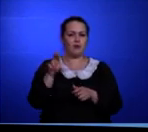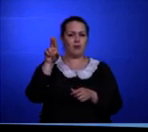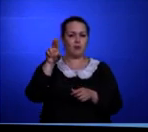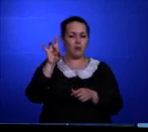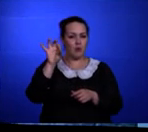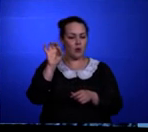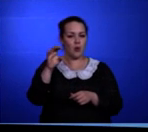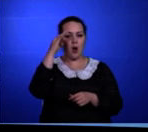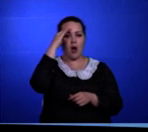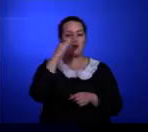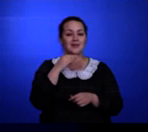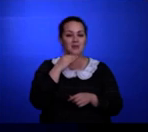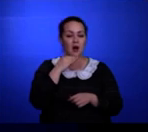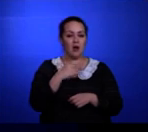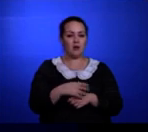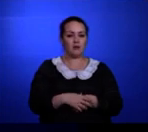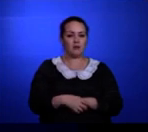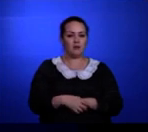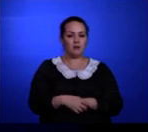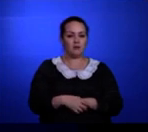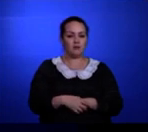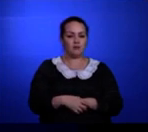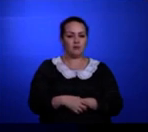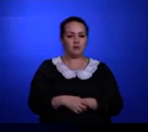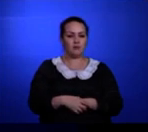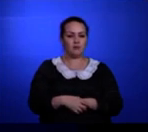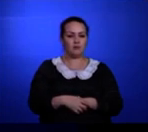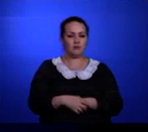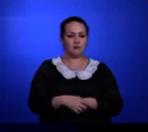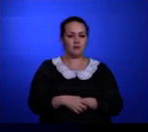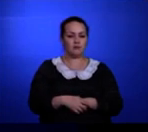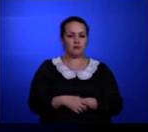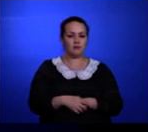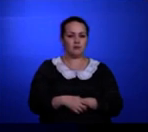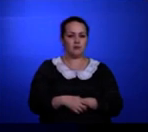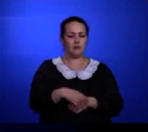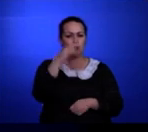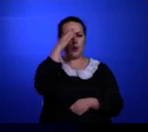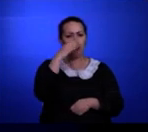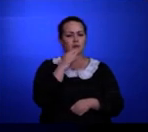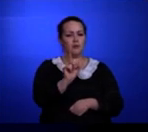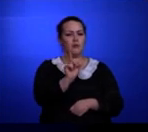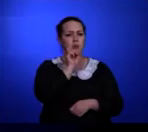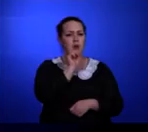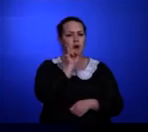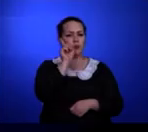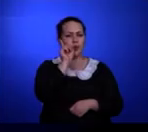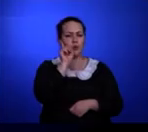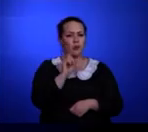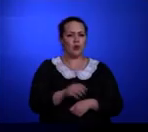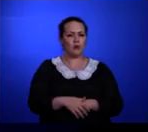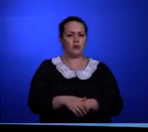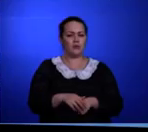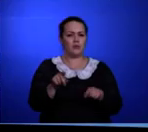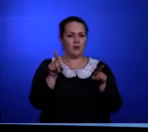отца. Отец оказался совсем молодым, как молодые совхозные